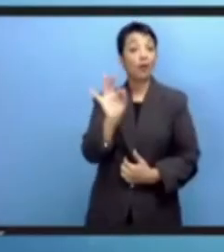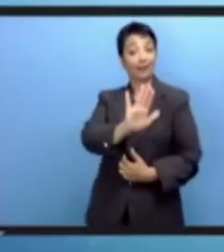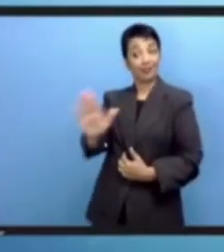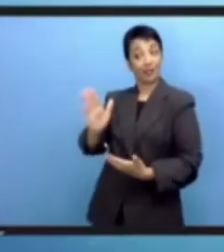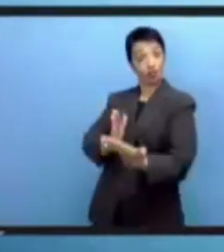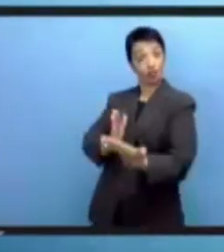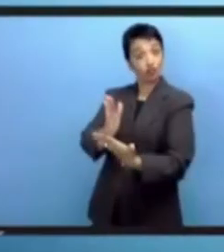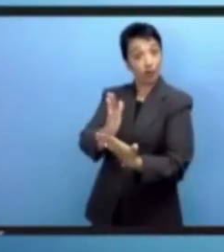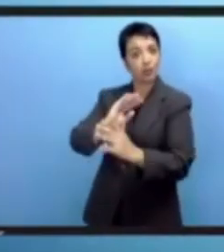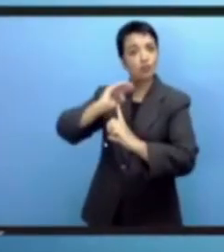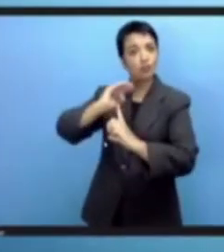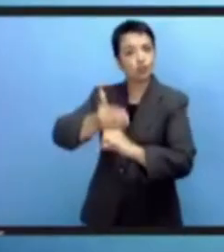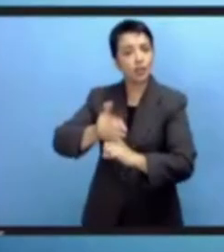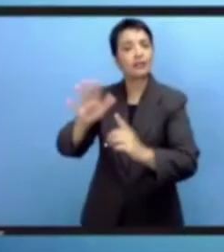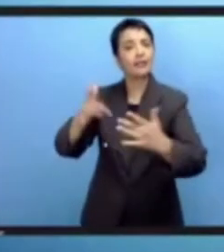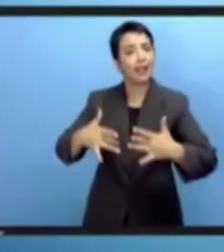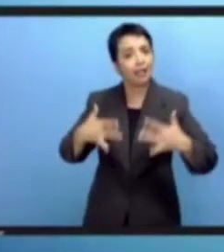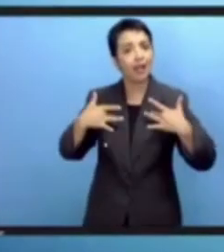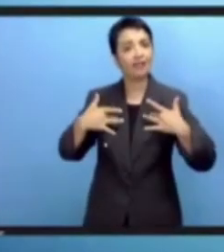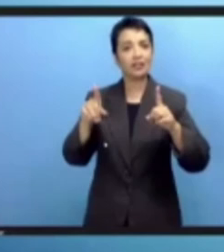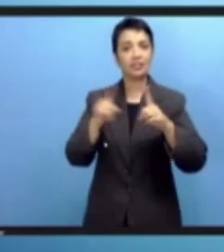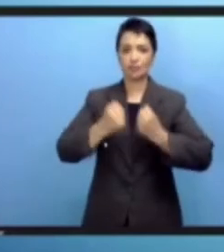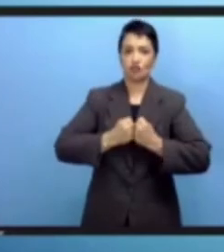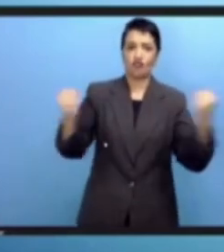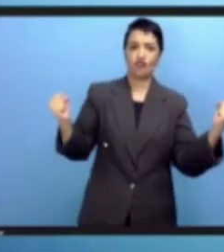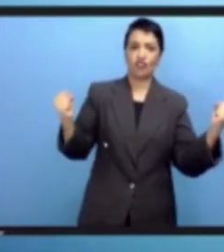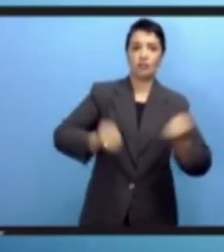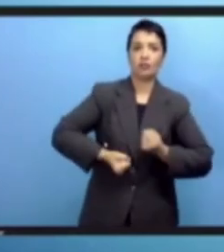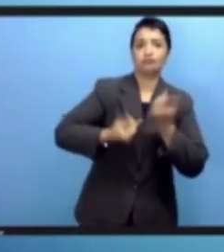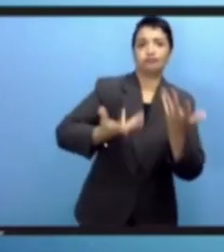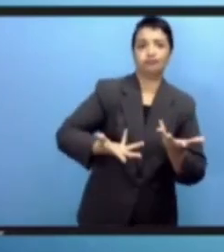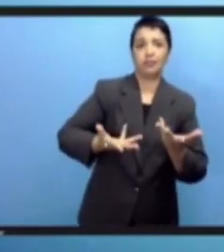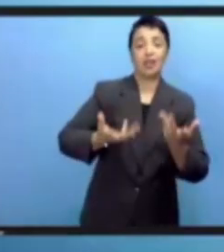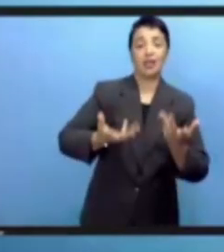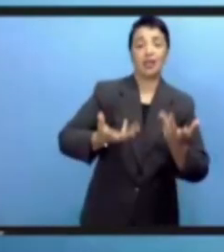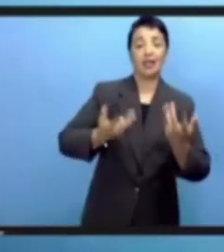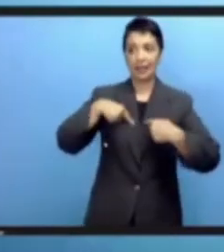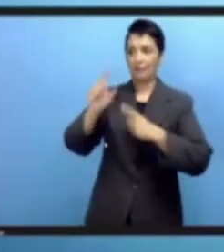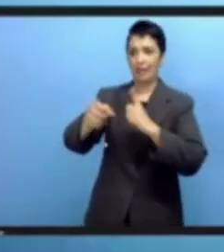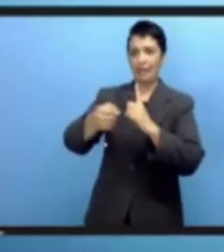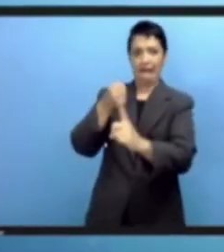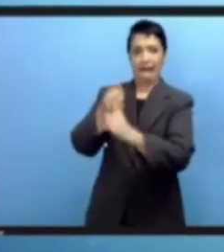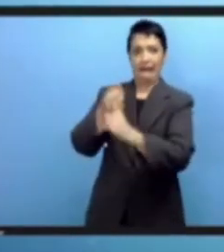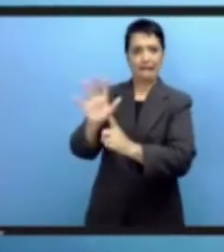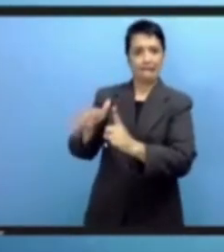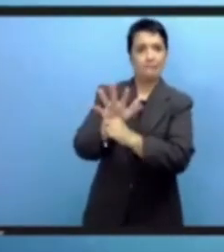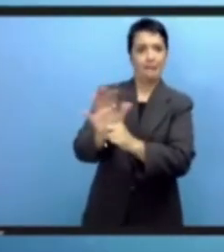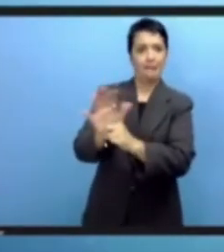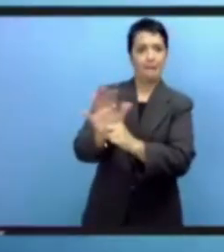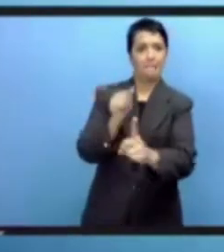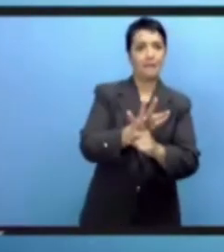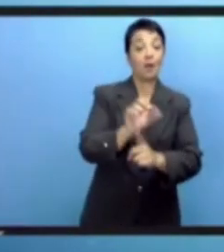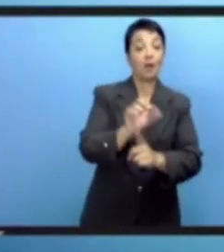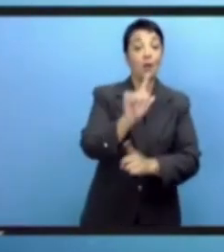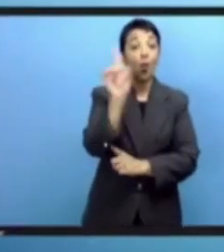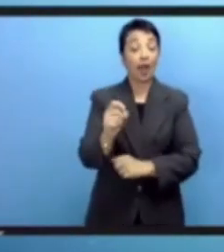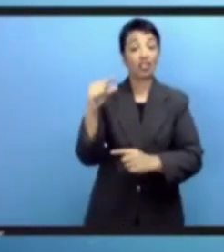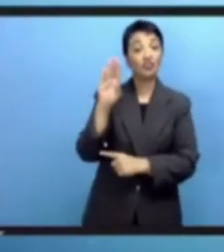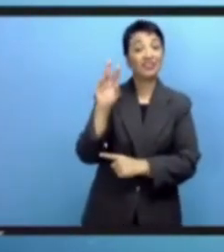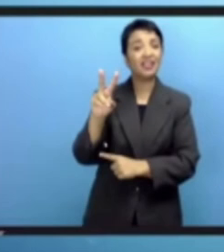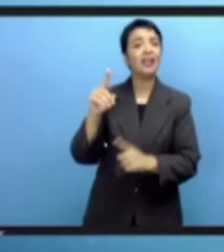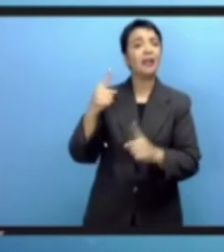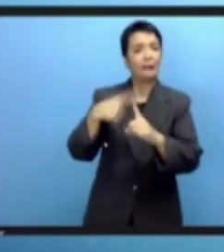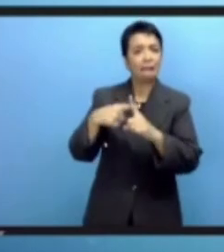المحافل والعمل على حماية حقوقهم بما في ذلك الحرية في الحياة والتعبير وأن لا يكون